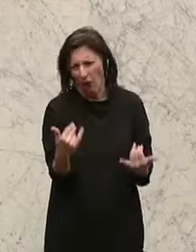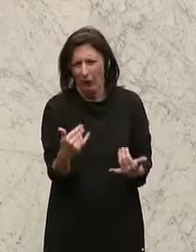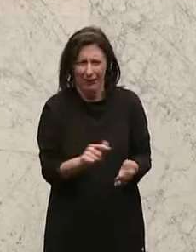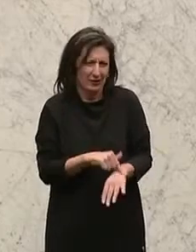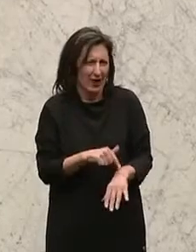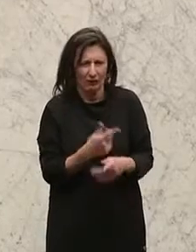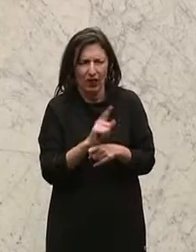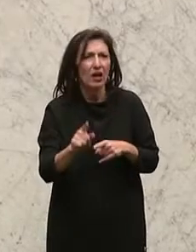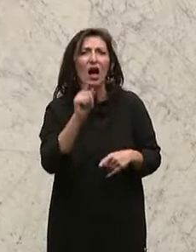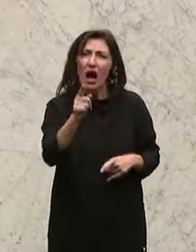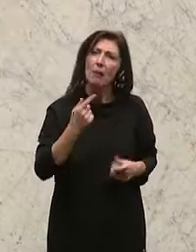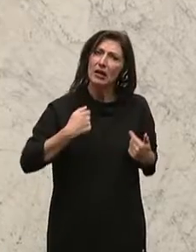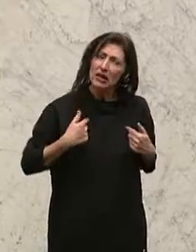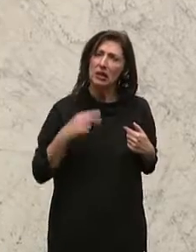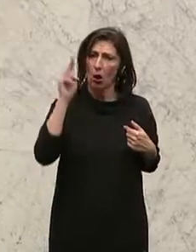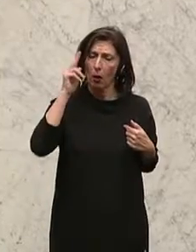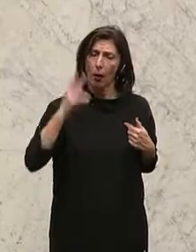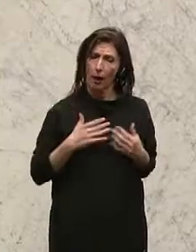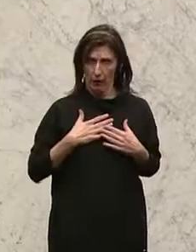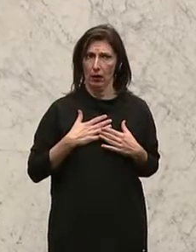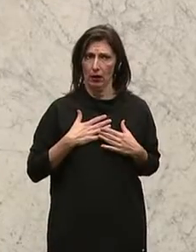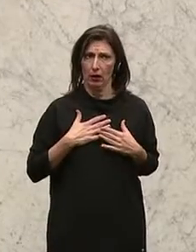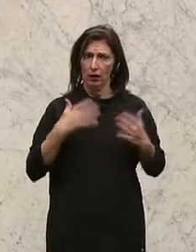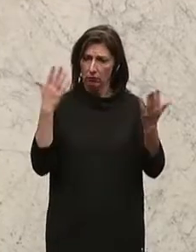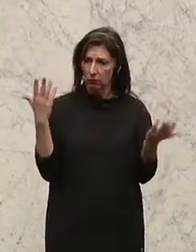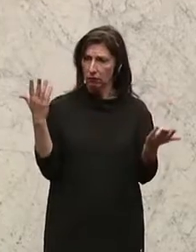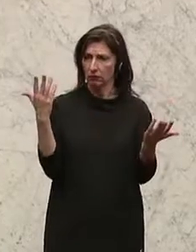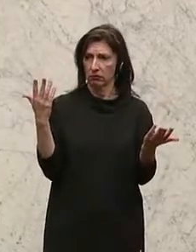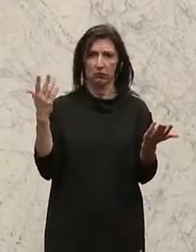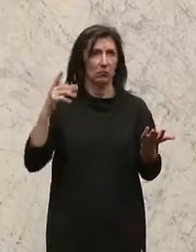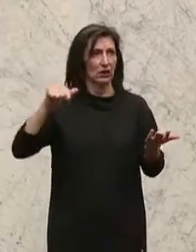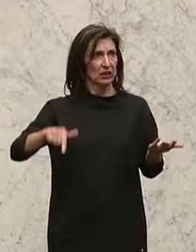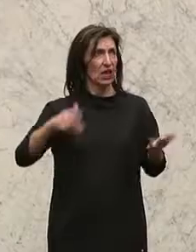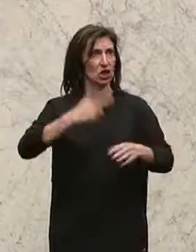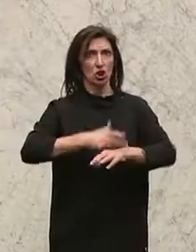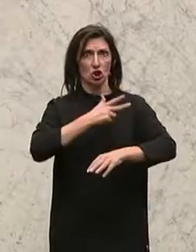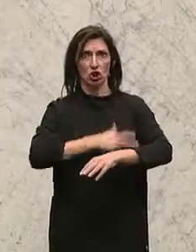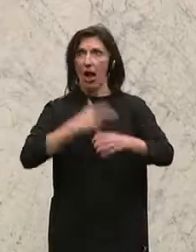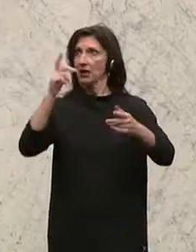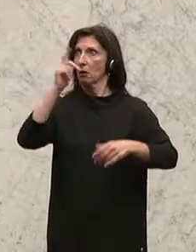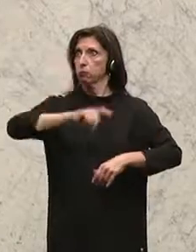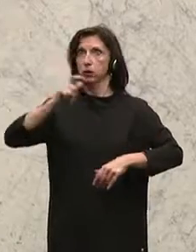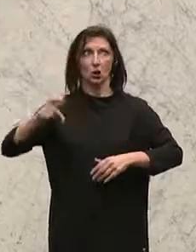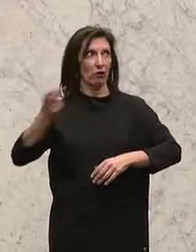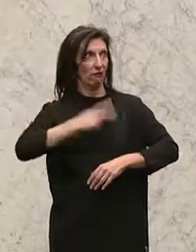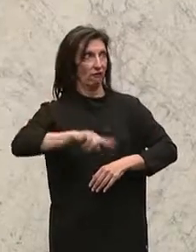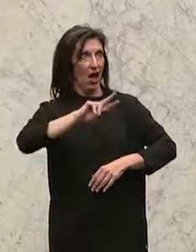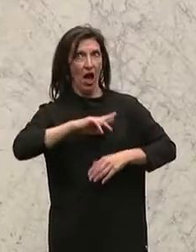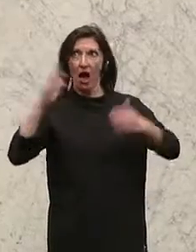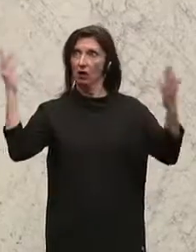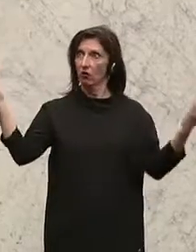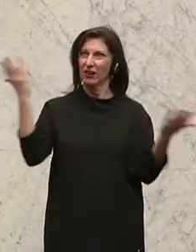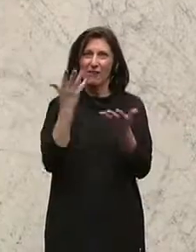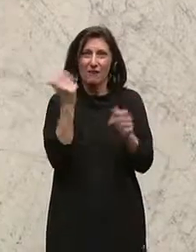sich für mich die Frage, was machen die Verantwortlichen in diesem Staat, um diese Zukunftsaussichten